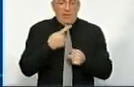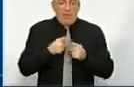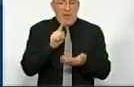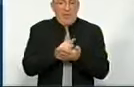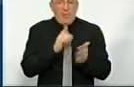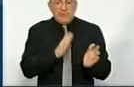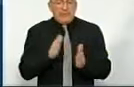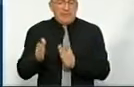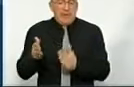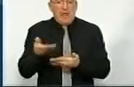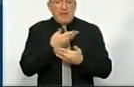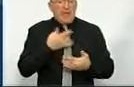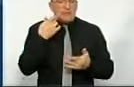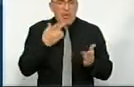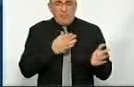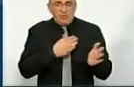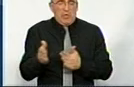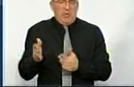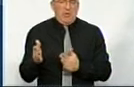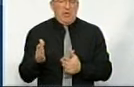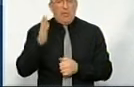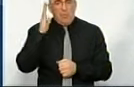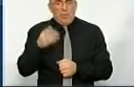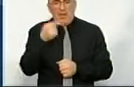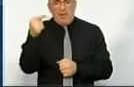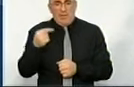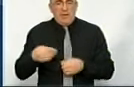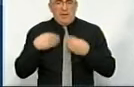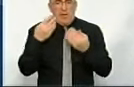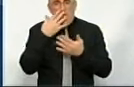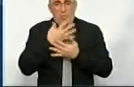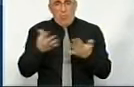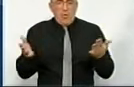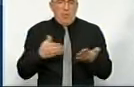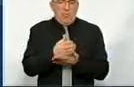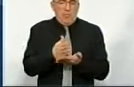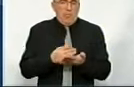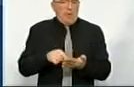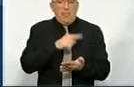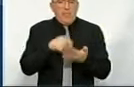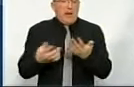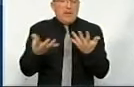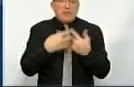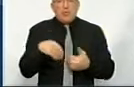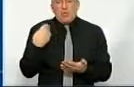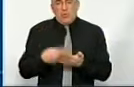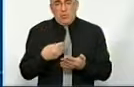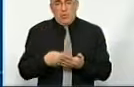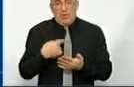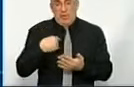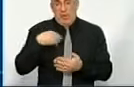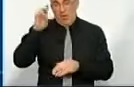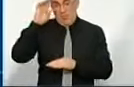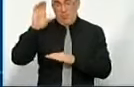податкову систему, в нас завжди буде негатив в наданні публічних послуг. Питання не в кількості грошей. Я вам як